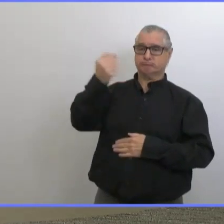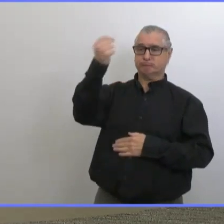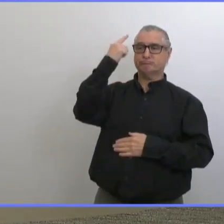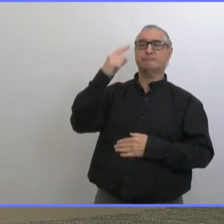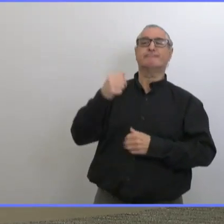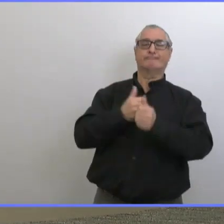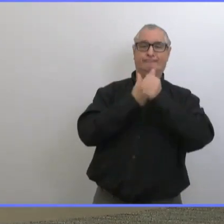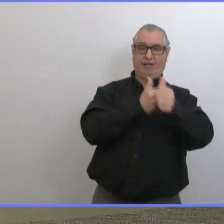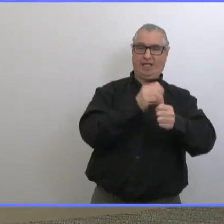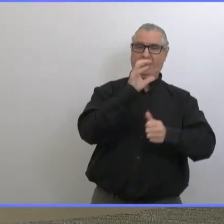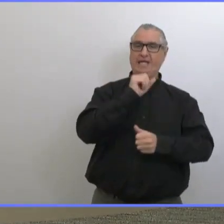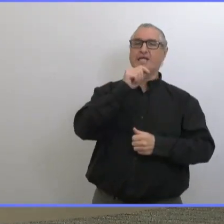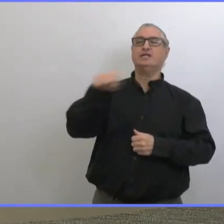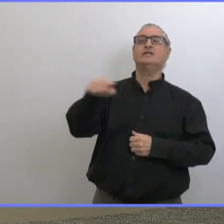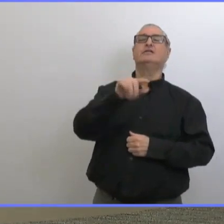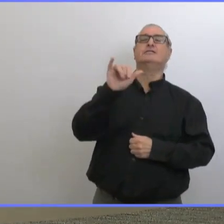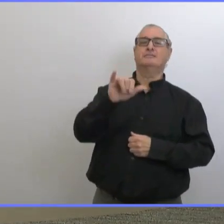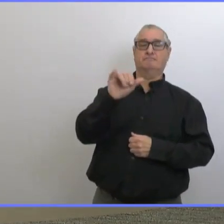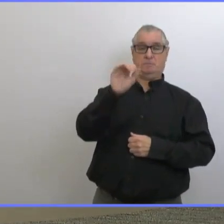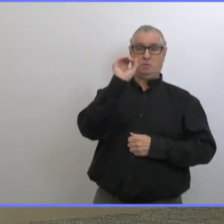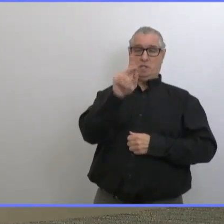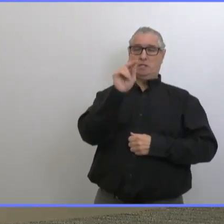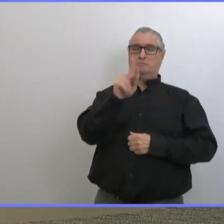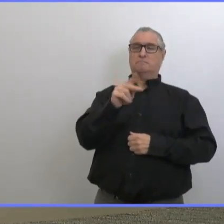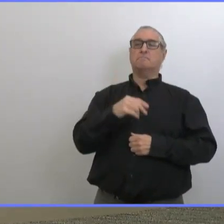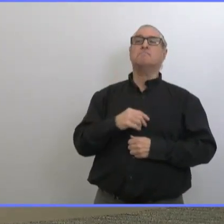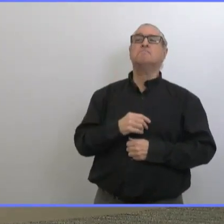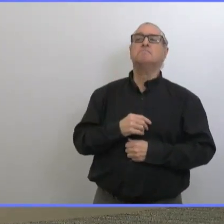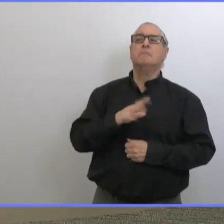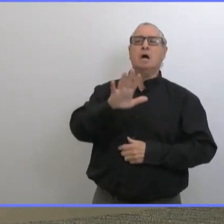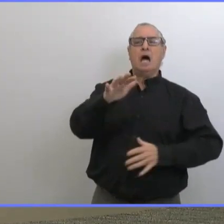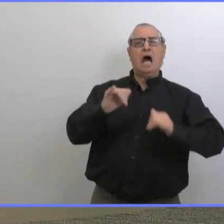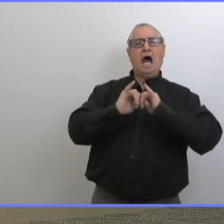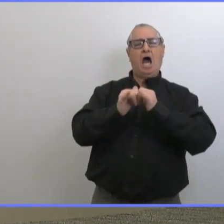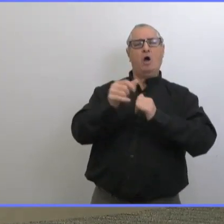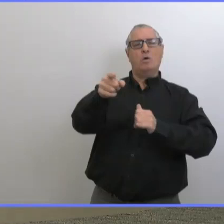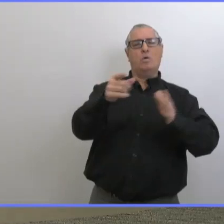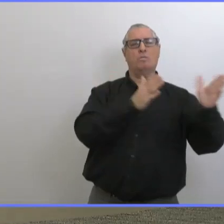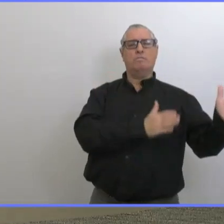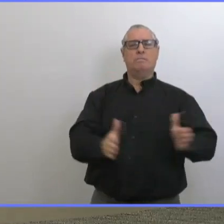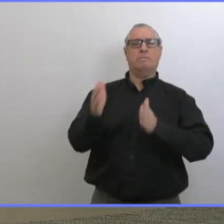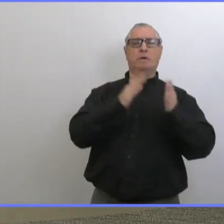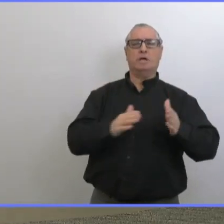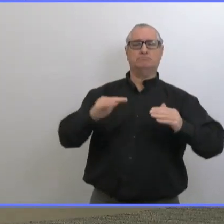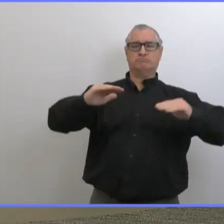compte tenu que cette liste est en fonction de l'âge